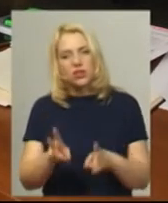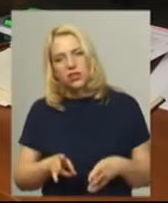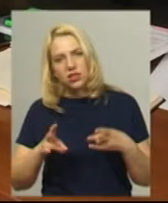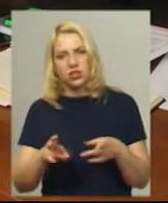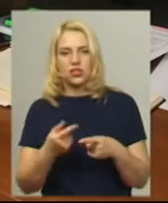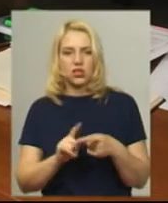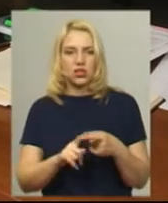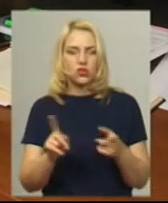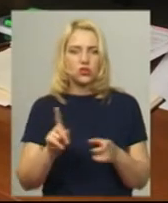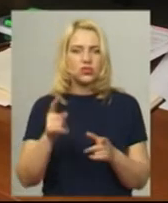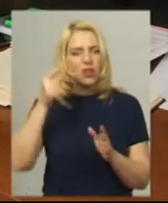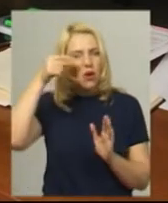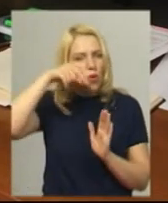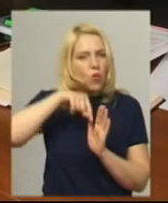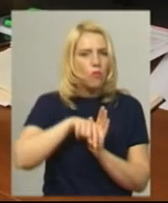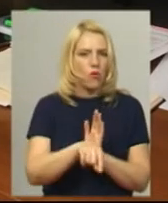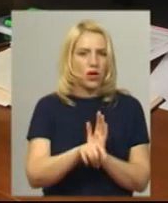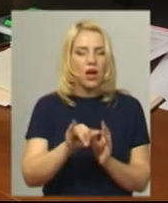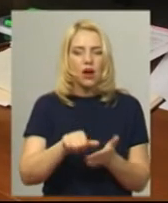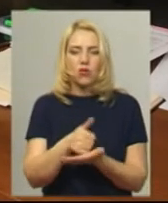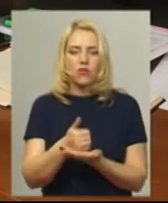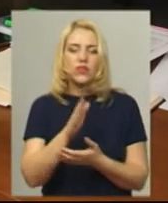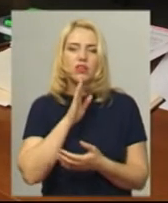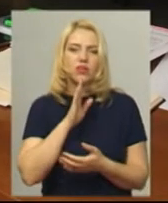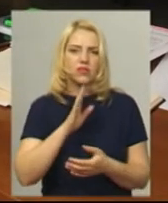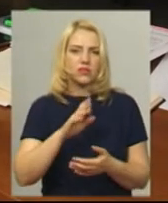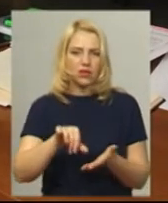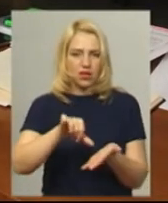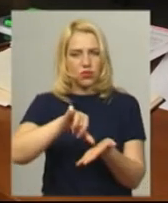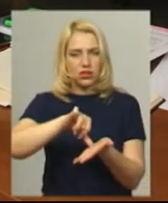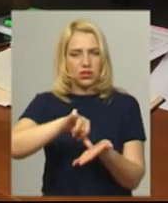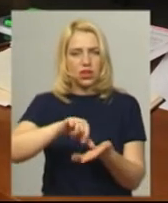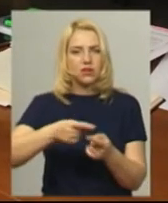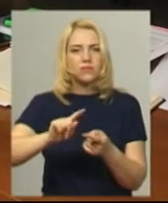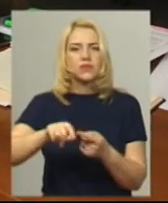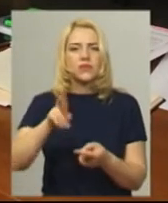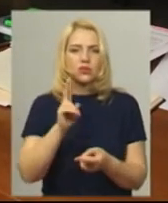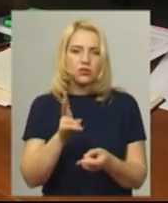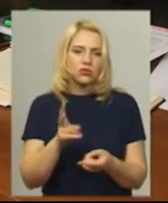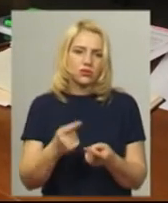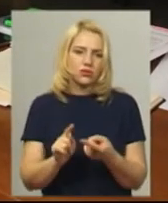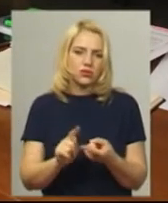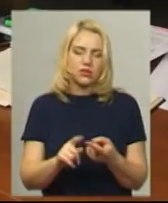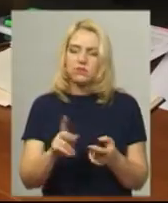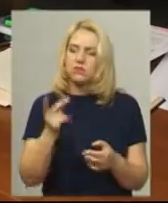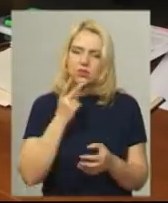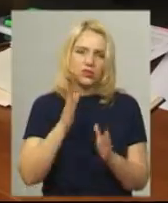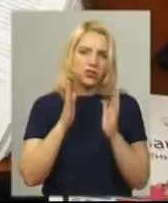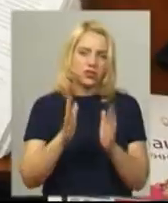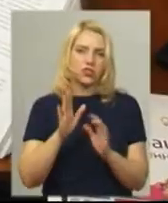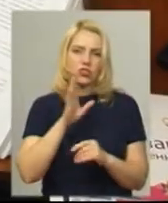інколи таке щось глибоке, але завжди головна героїня моїх і поезій, і потім вже і прози, це завжди жінка.